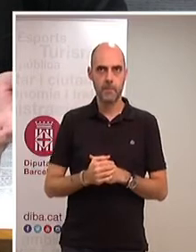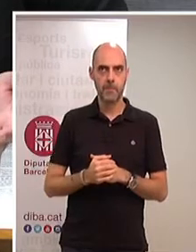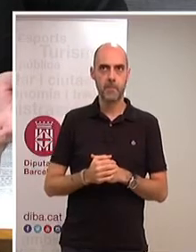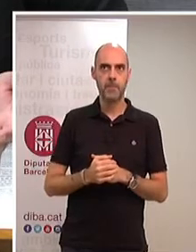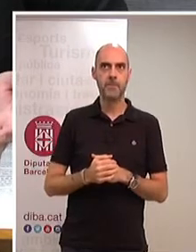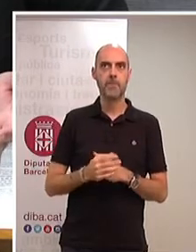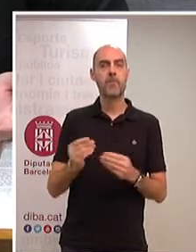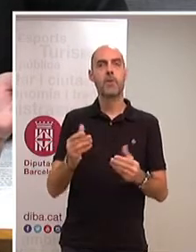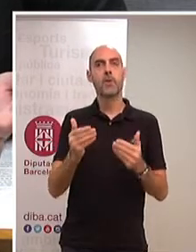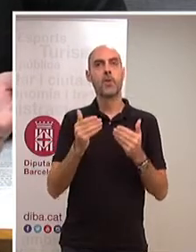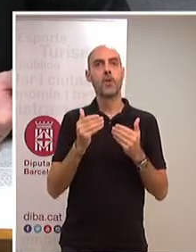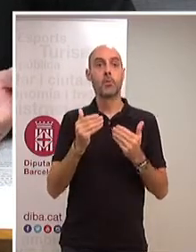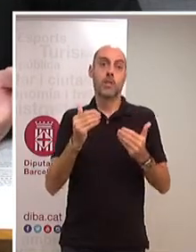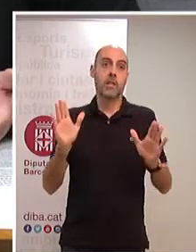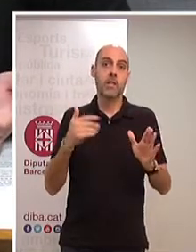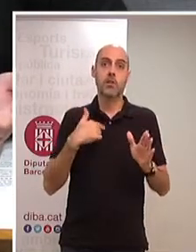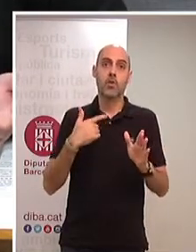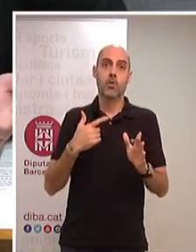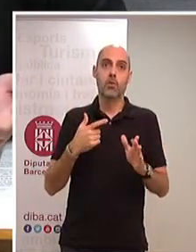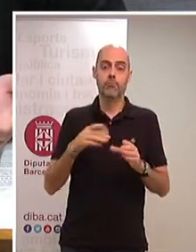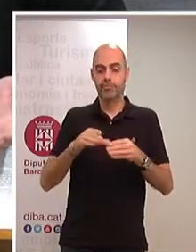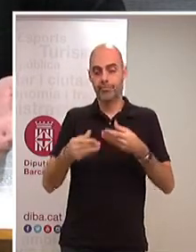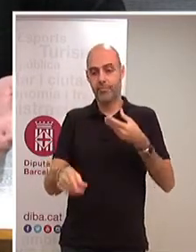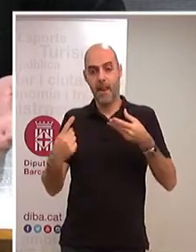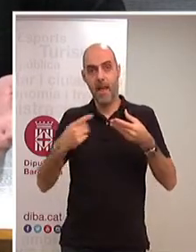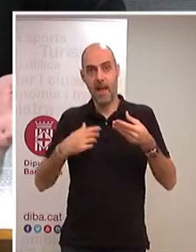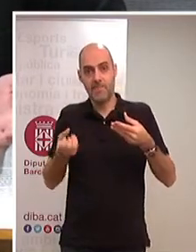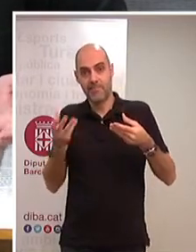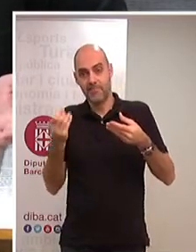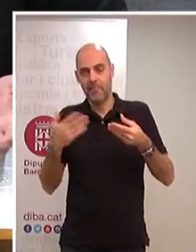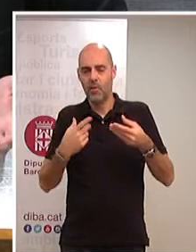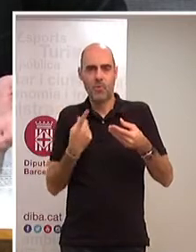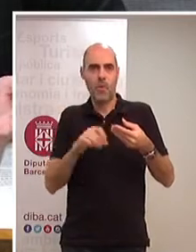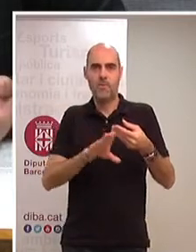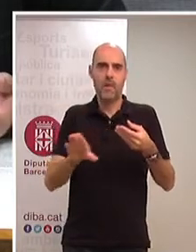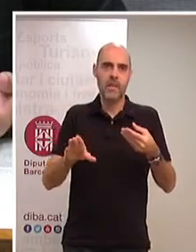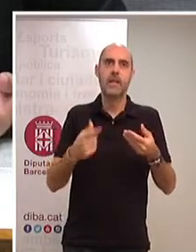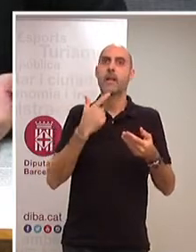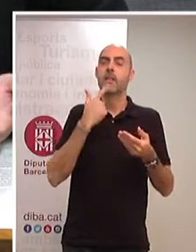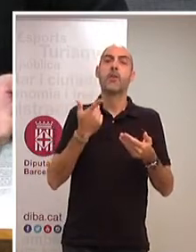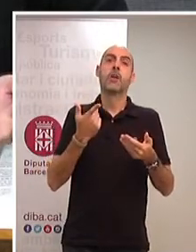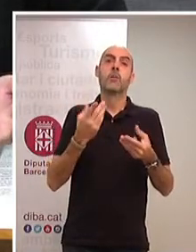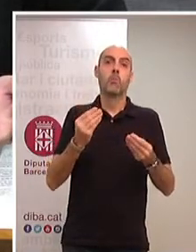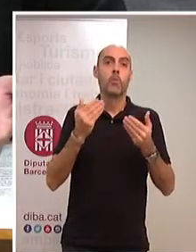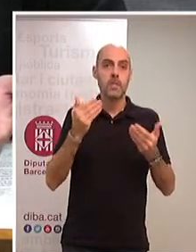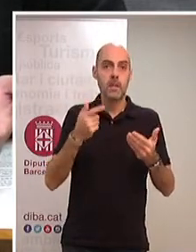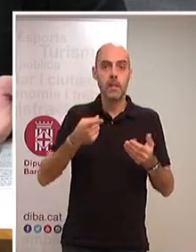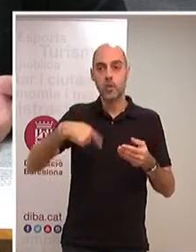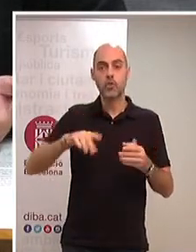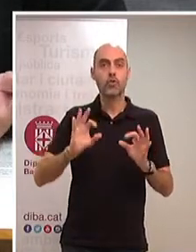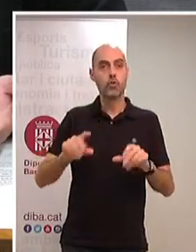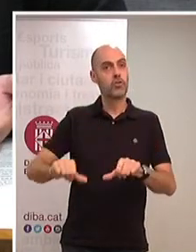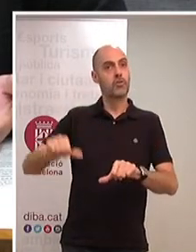pàgines, però no les penso llegir. El que volem dir-li, presidenta, és que li agraïm la feina, que hem estat